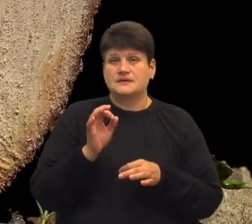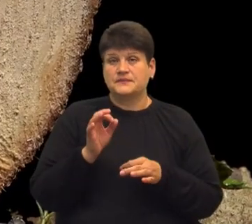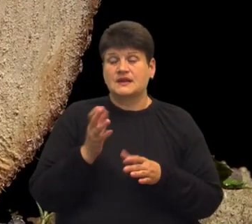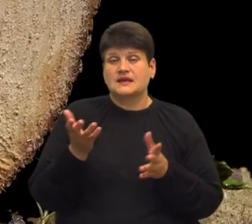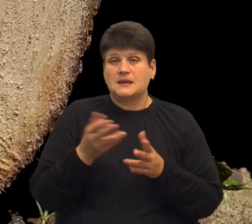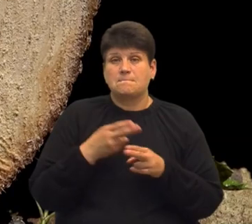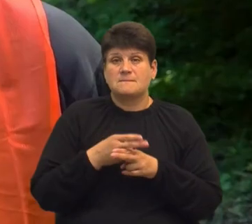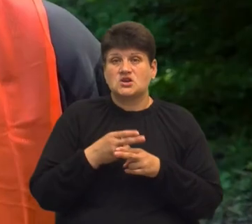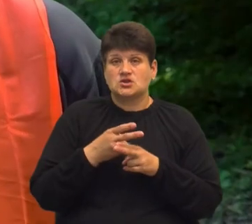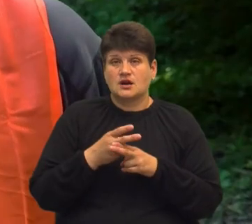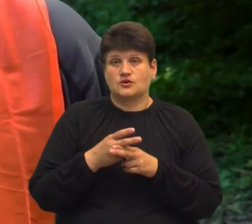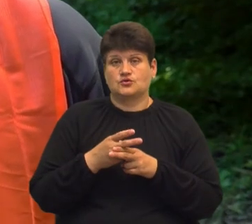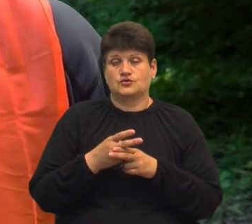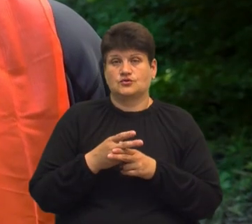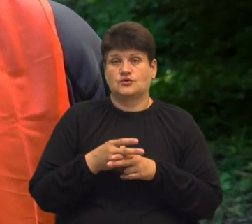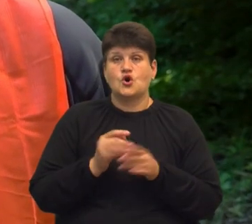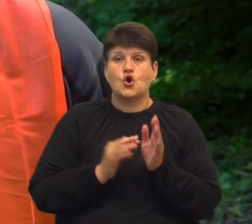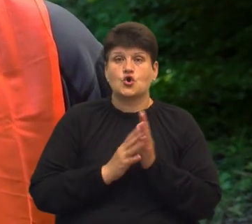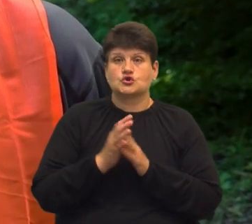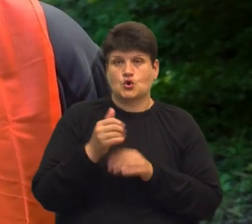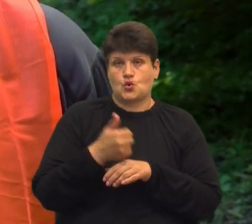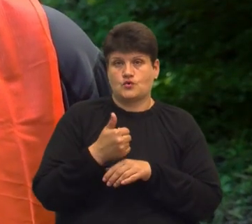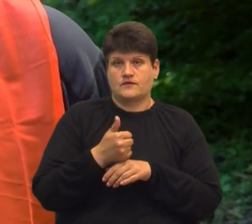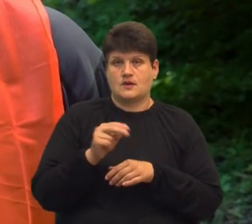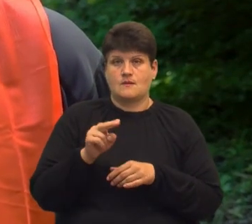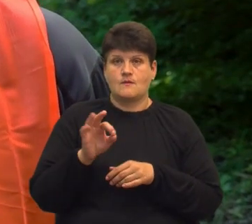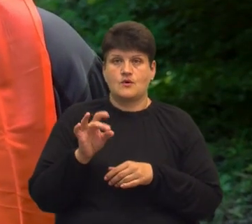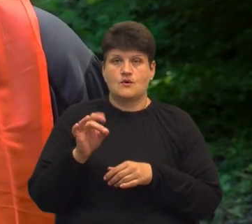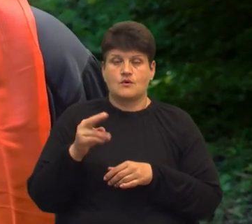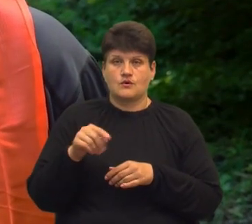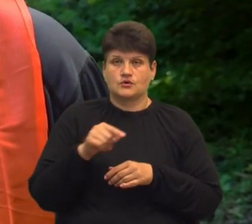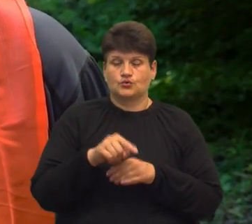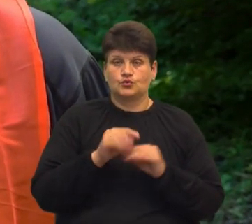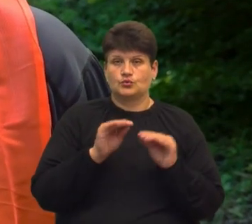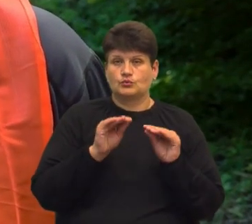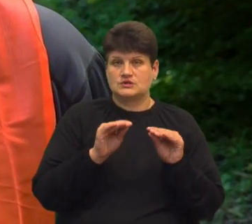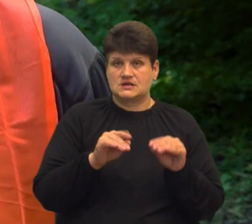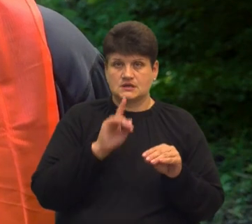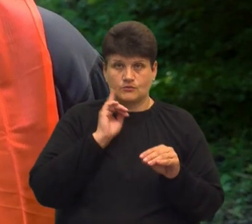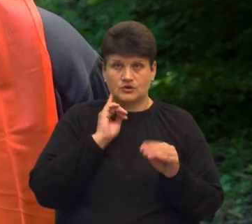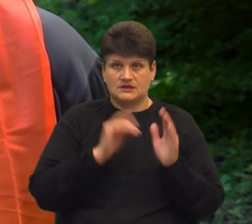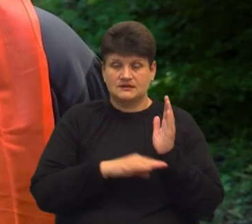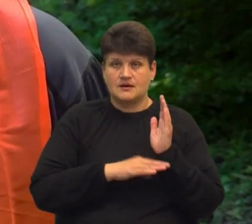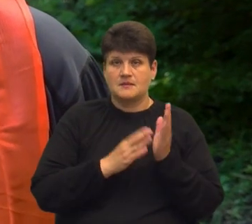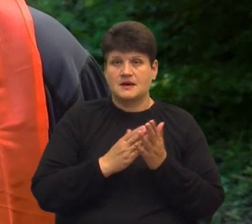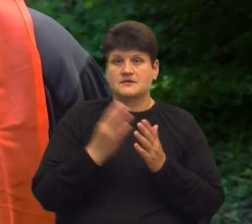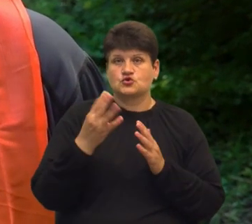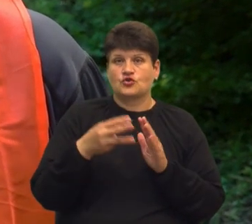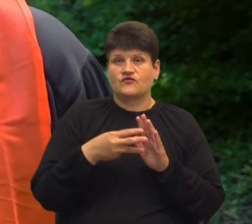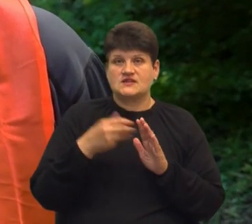мешають зарости в головній породі. Тому що тут насаджує молоде, воно тільки не має 48 років.